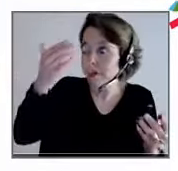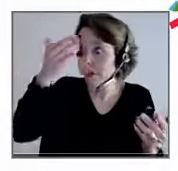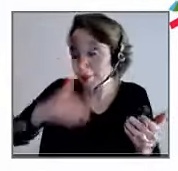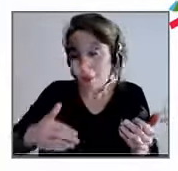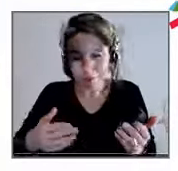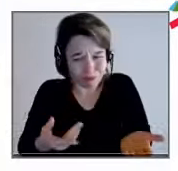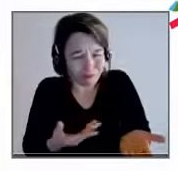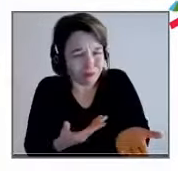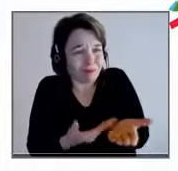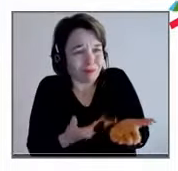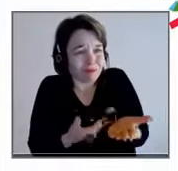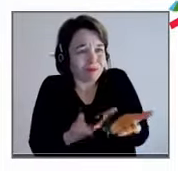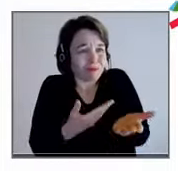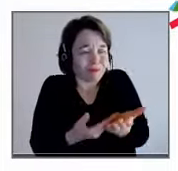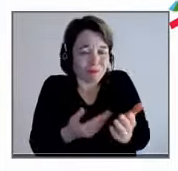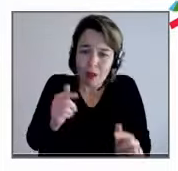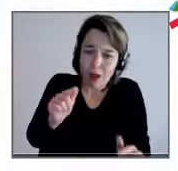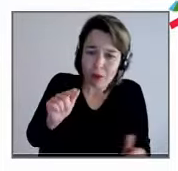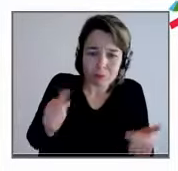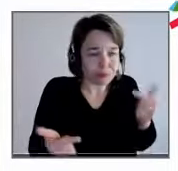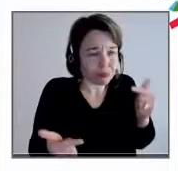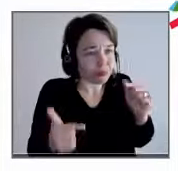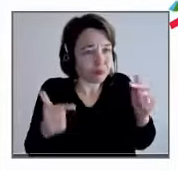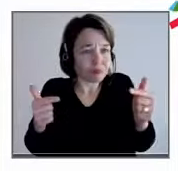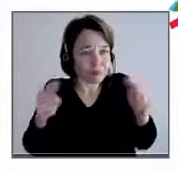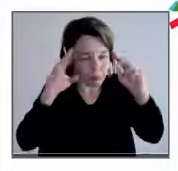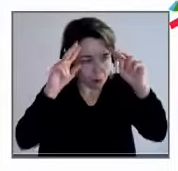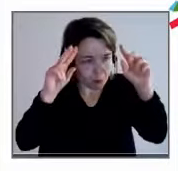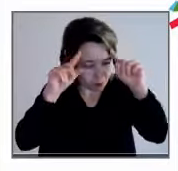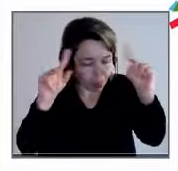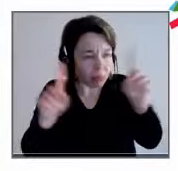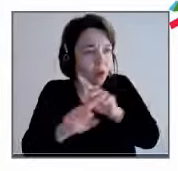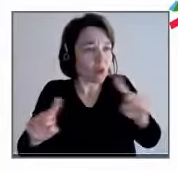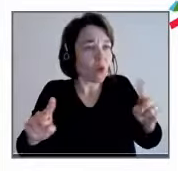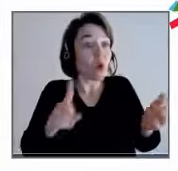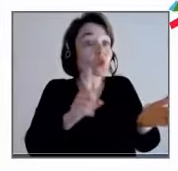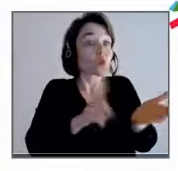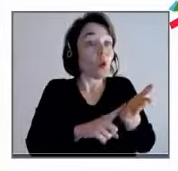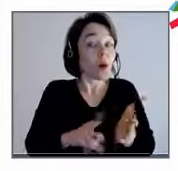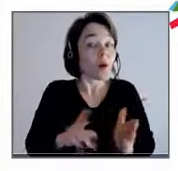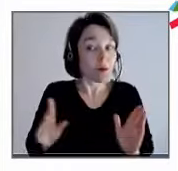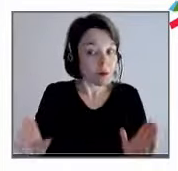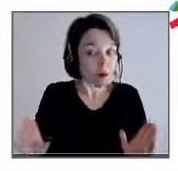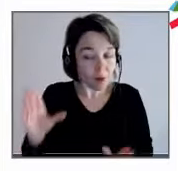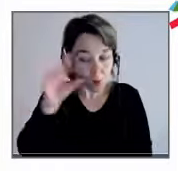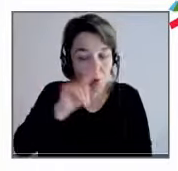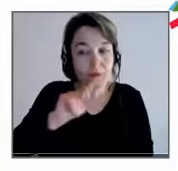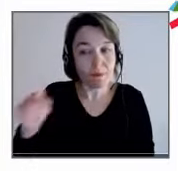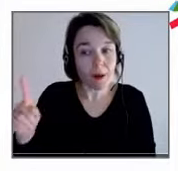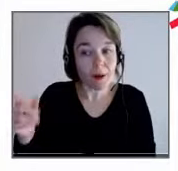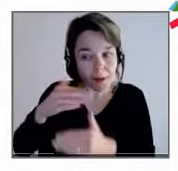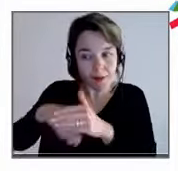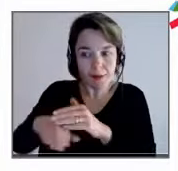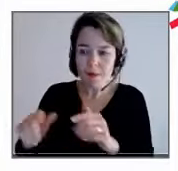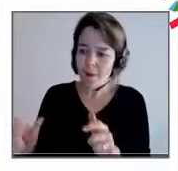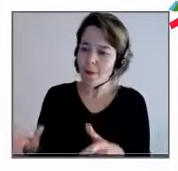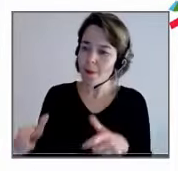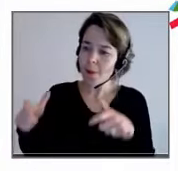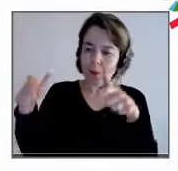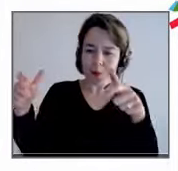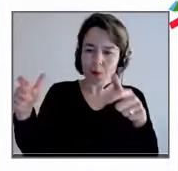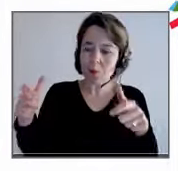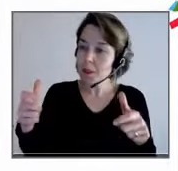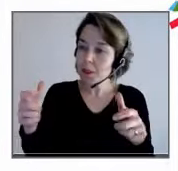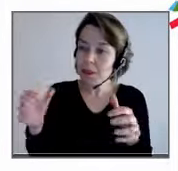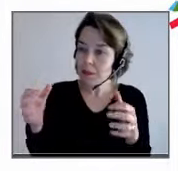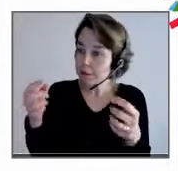conflit. Moi, je crois aussi qu'il y a un conflit sur l'objet de l'entreprise. C'est peut-être un débat, pour le coup,